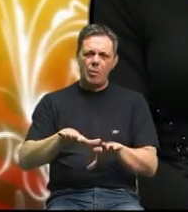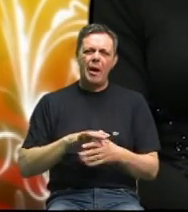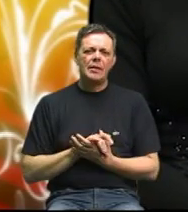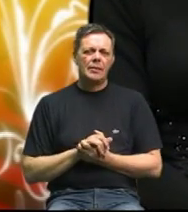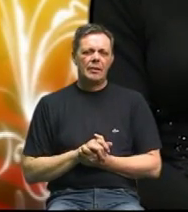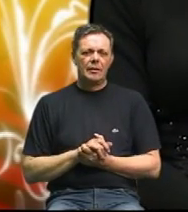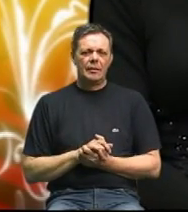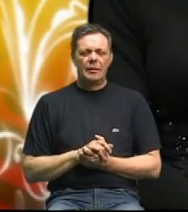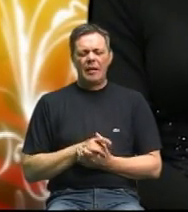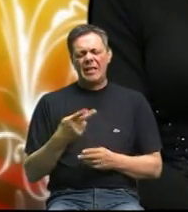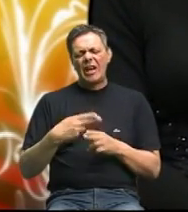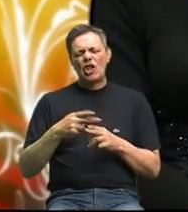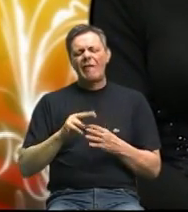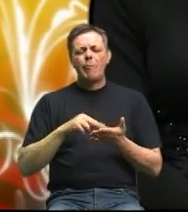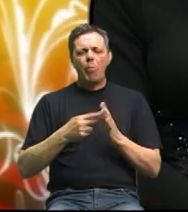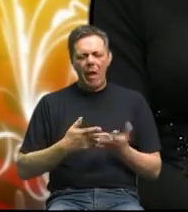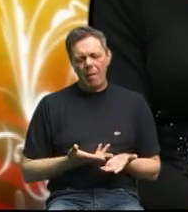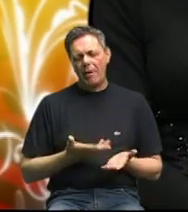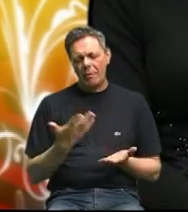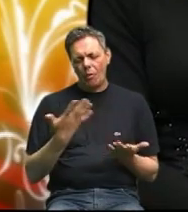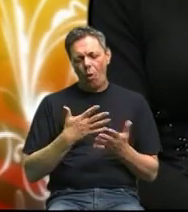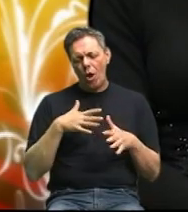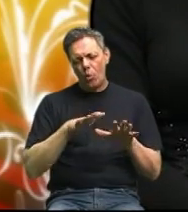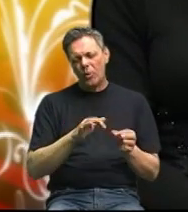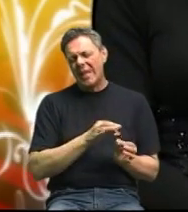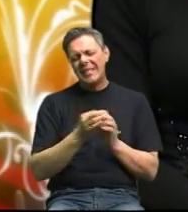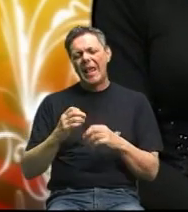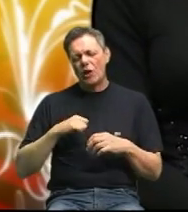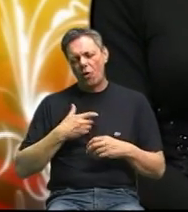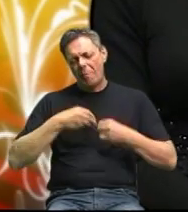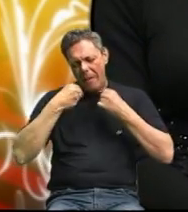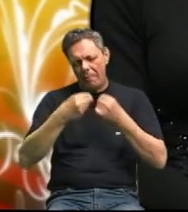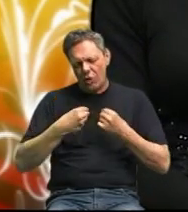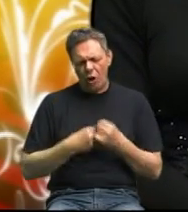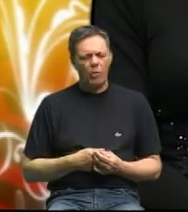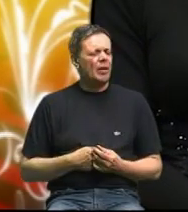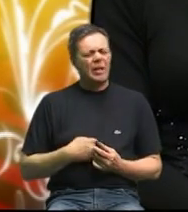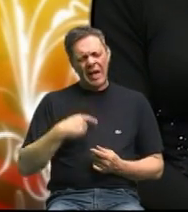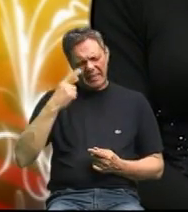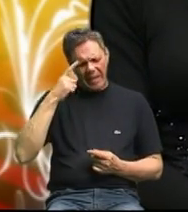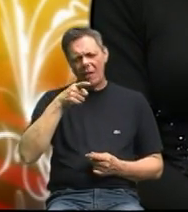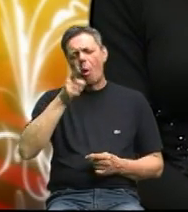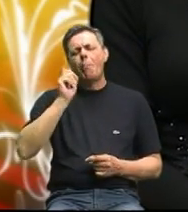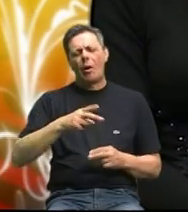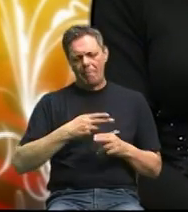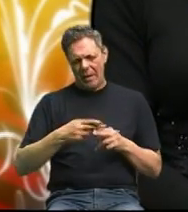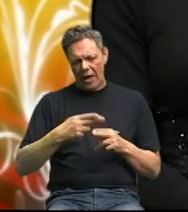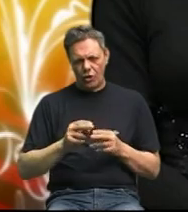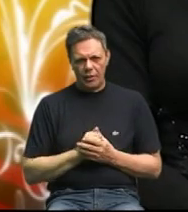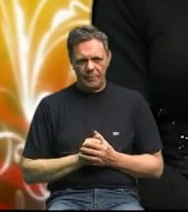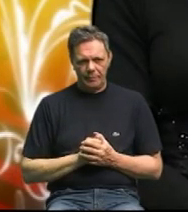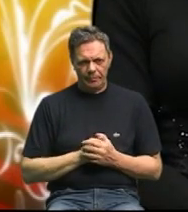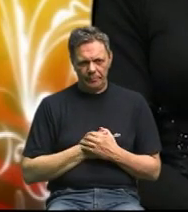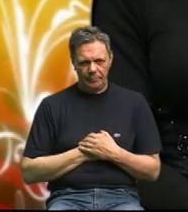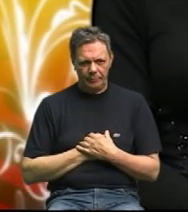ove probleme koji mi ljudi cijeli život idu mora biti rješenje da rješenje a teško je jel da